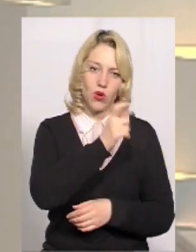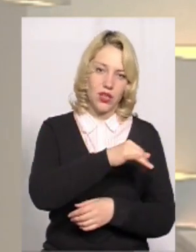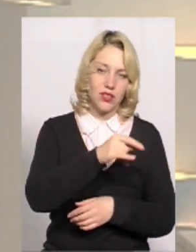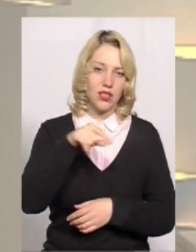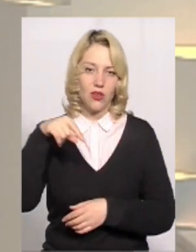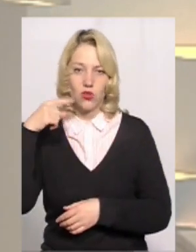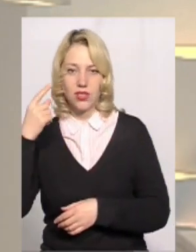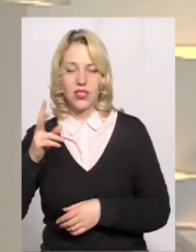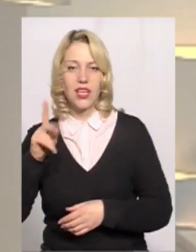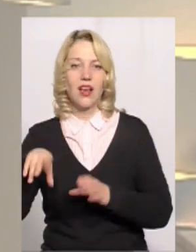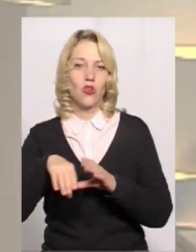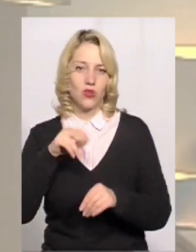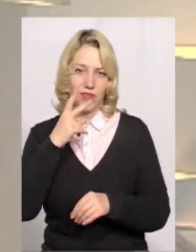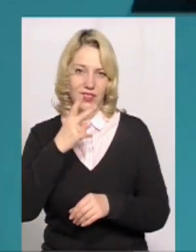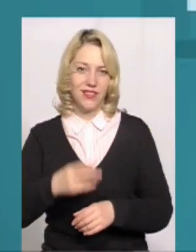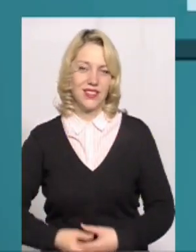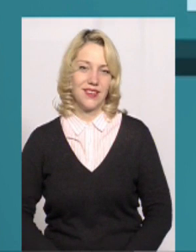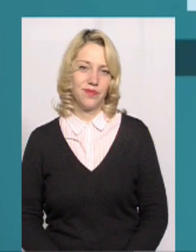голосували, бачила Тетяна Ворожцова.